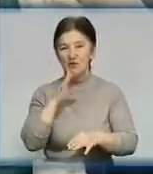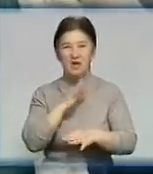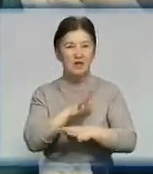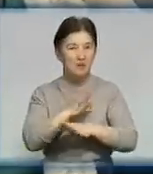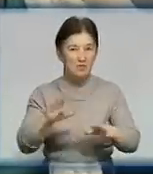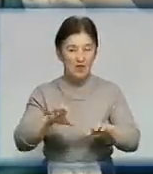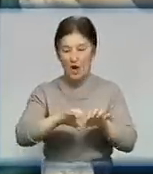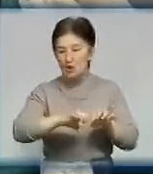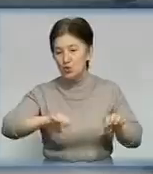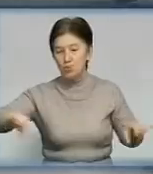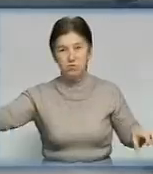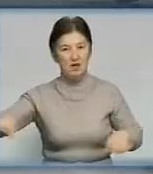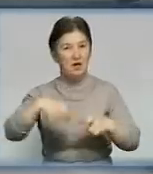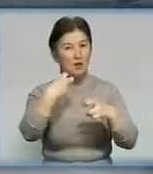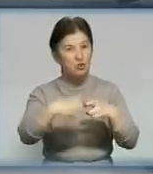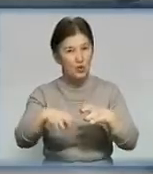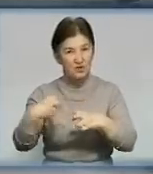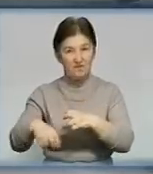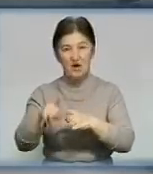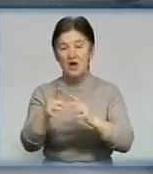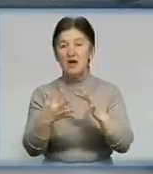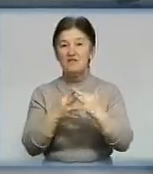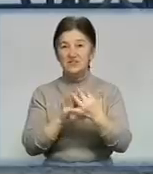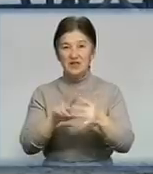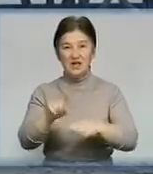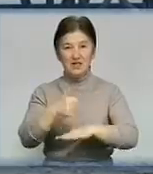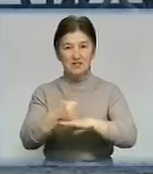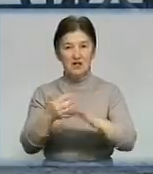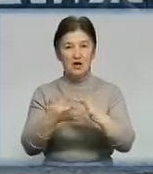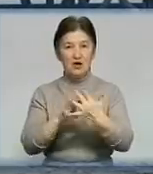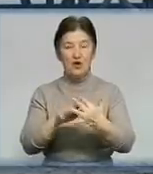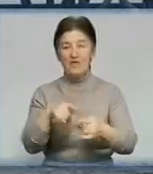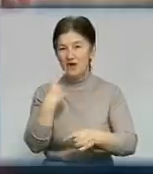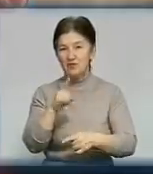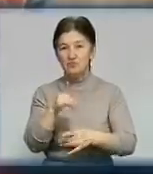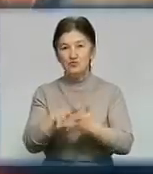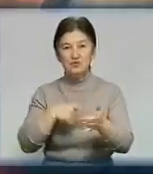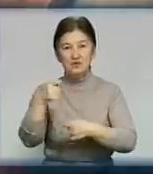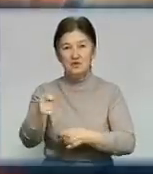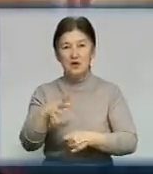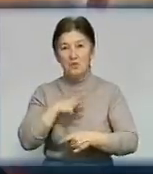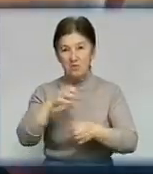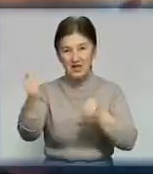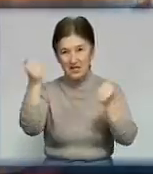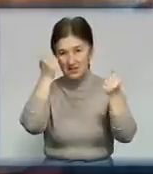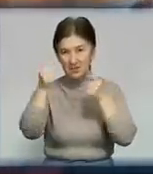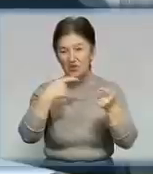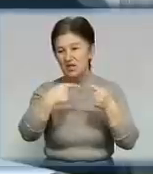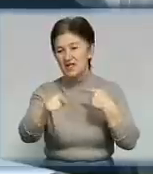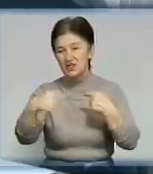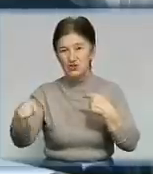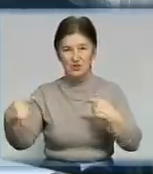вроді, хотіли міняти. У селі Веселівка сільський голова каже, що не подали заявку, бо були зайняті іншими грантовими проєктами.